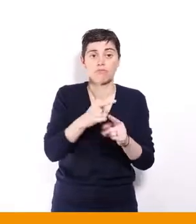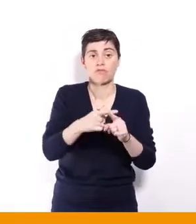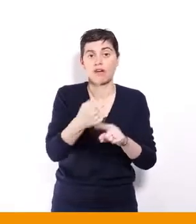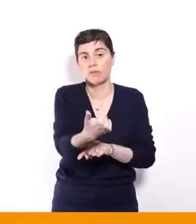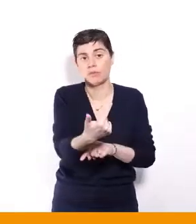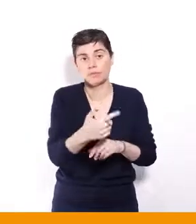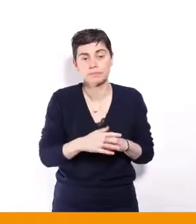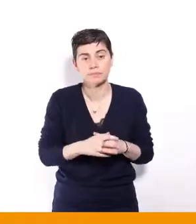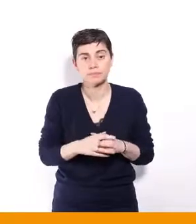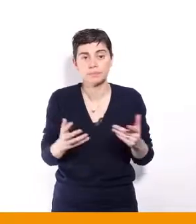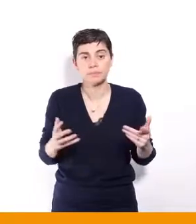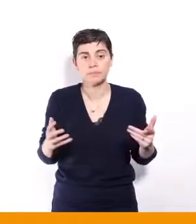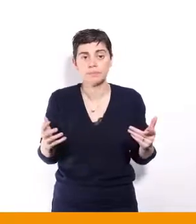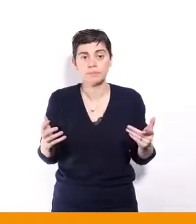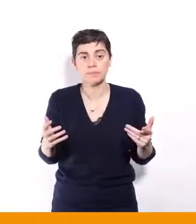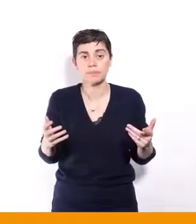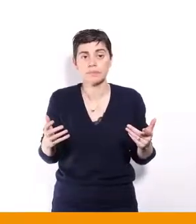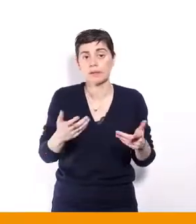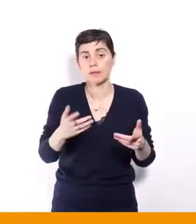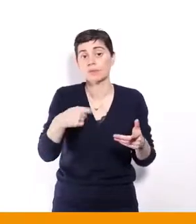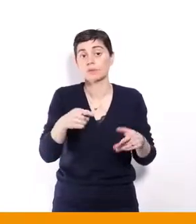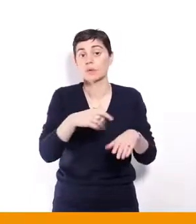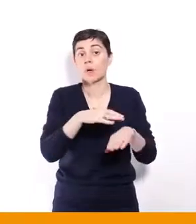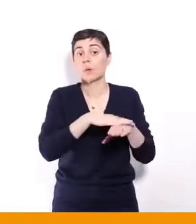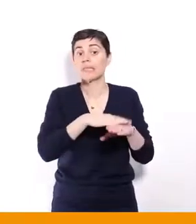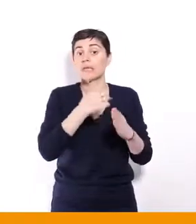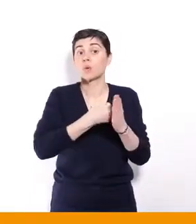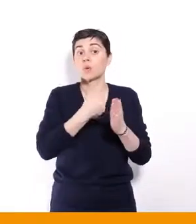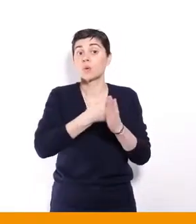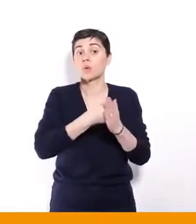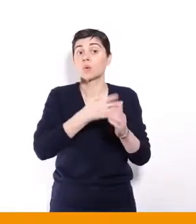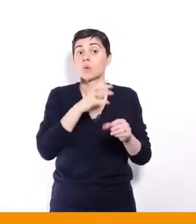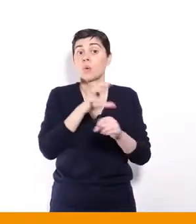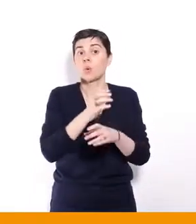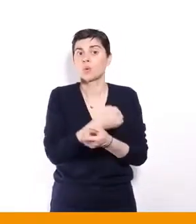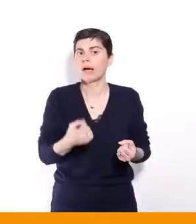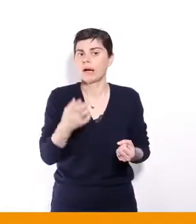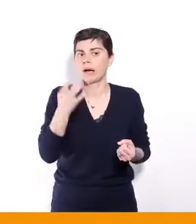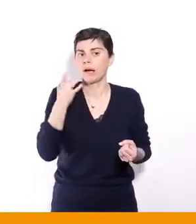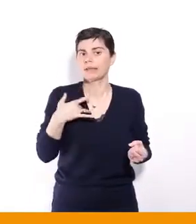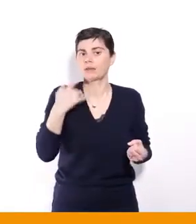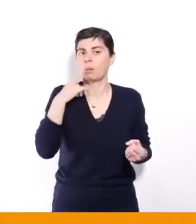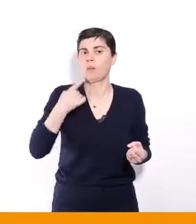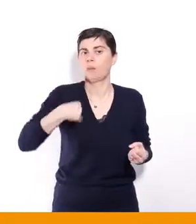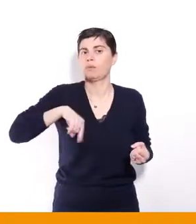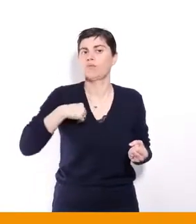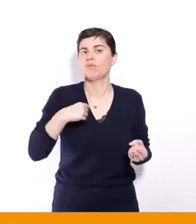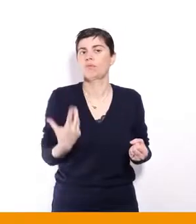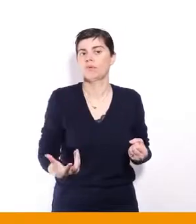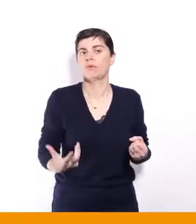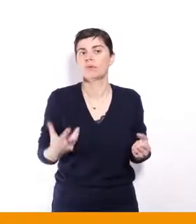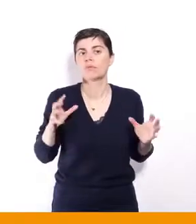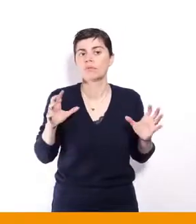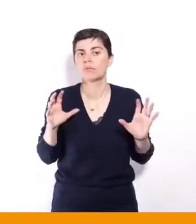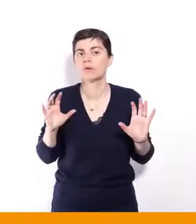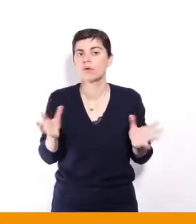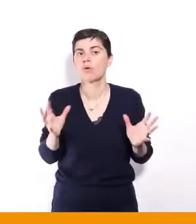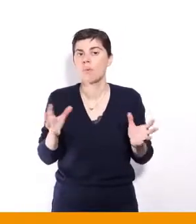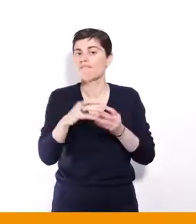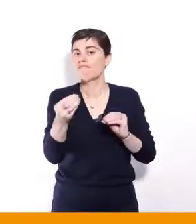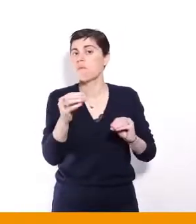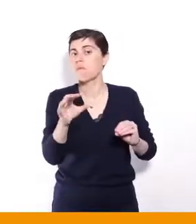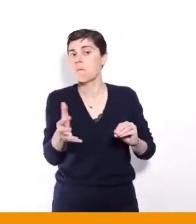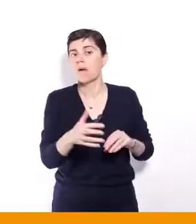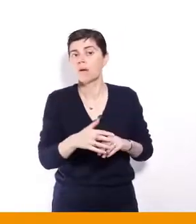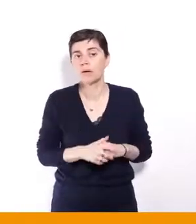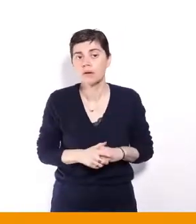la toute politique de lutte contre le chômage nous intéresse concrètement. Comment ça pourrait prendre forme ? Ou est-ce que vous pouvez